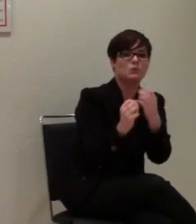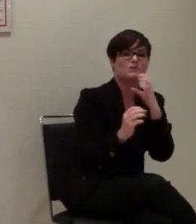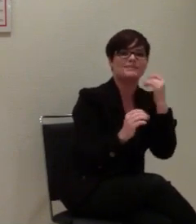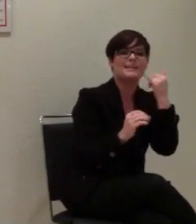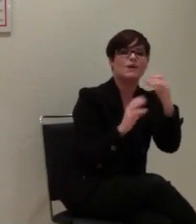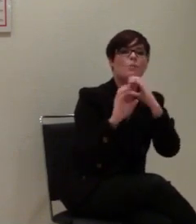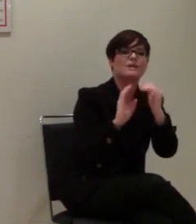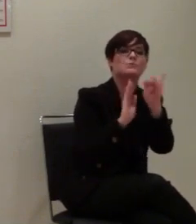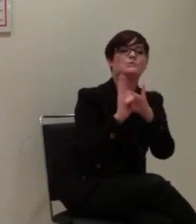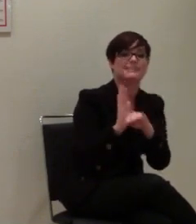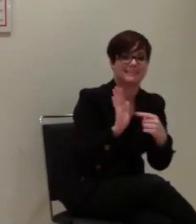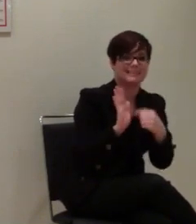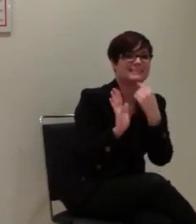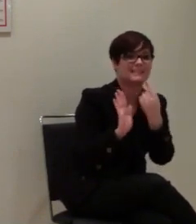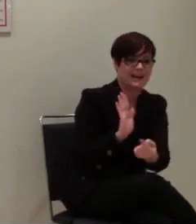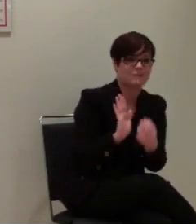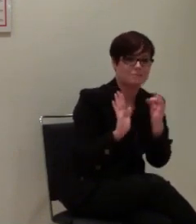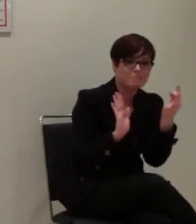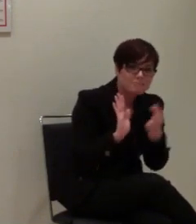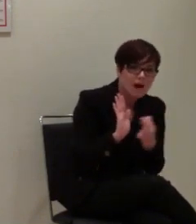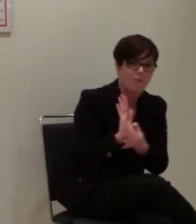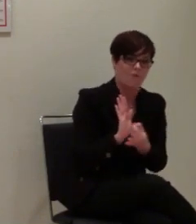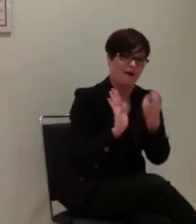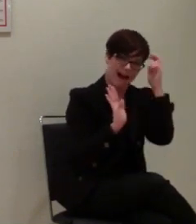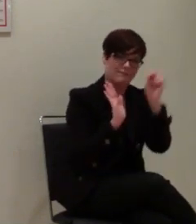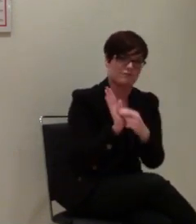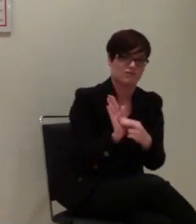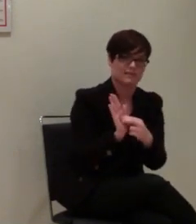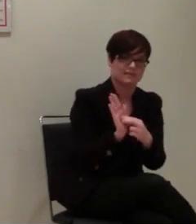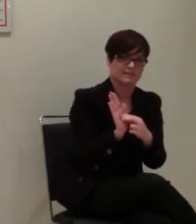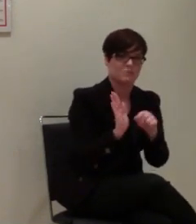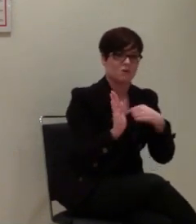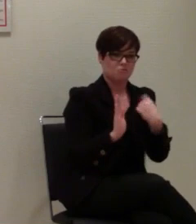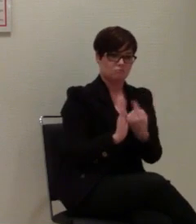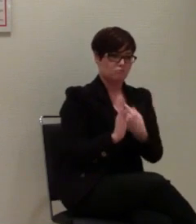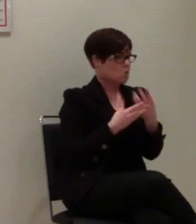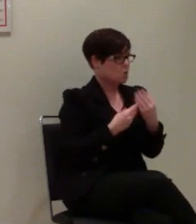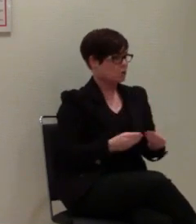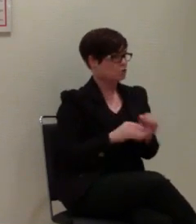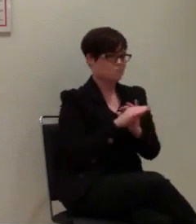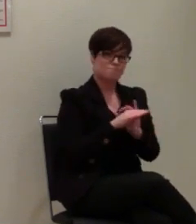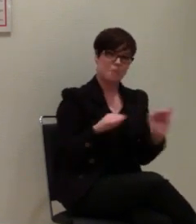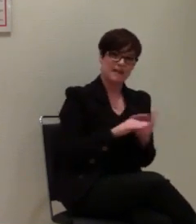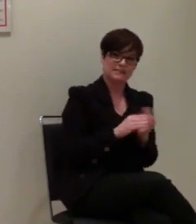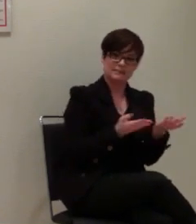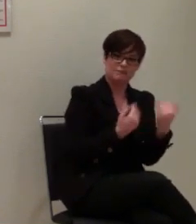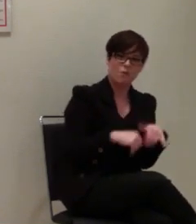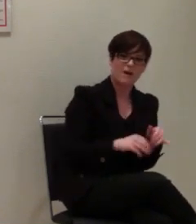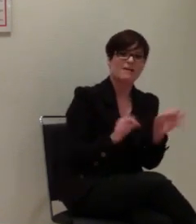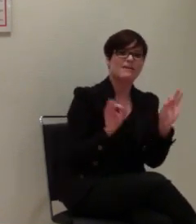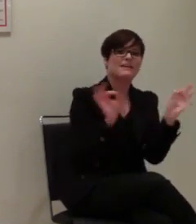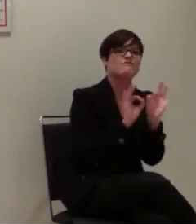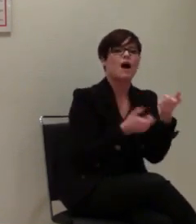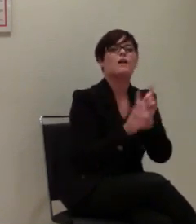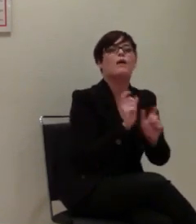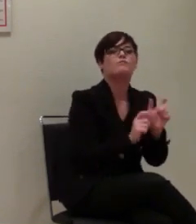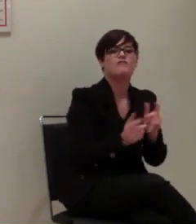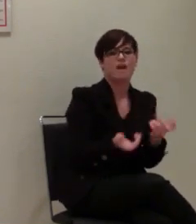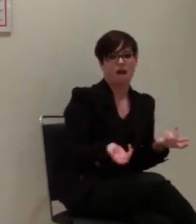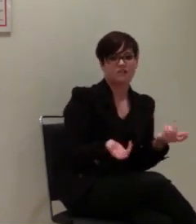Telekommunikationsgesetz vorgestellt sein wird. Die Lösung, die wir haben, basiert auf der sogenannten Gefahrenabwehr.